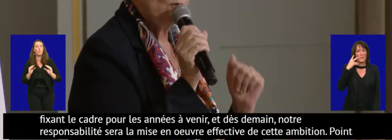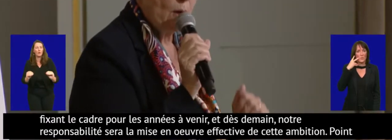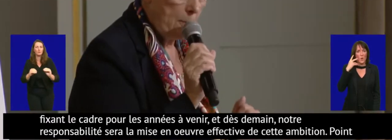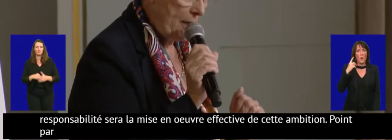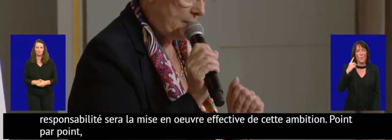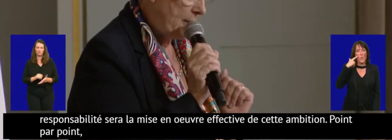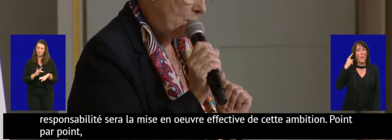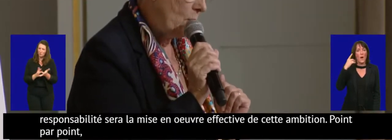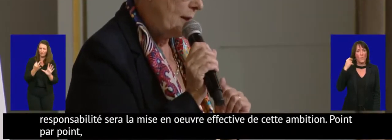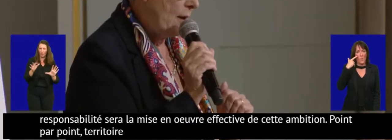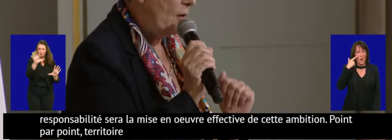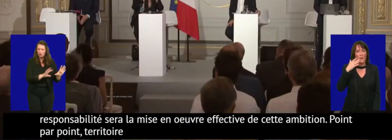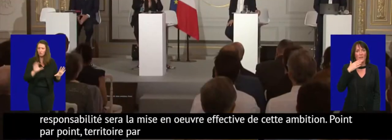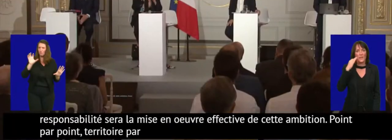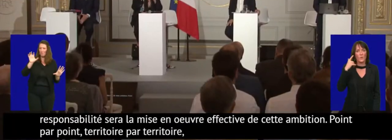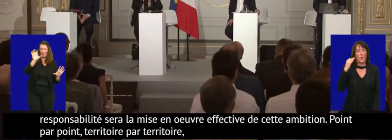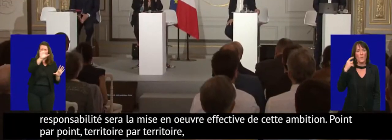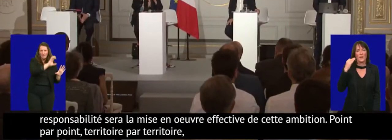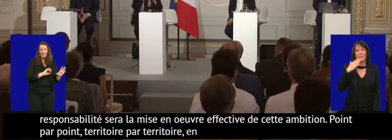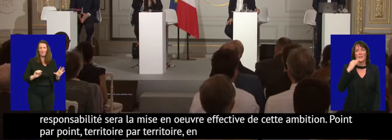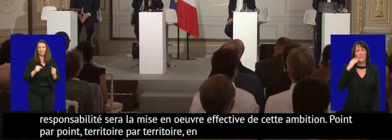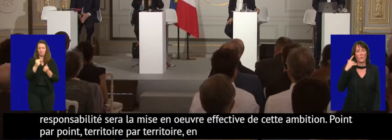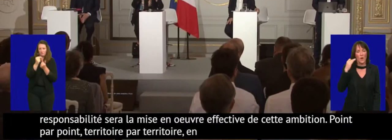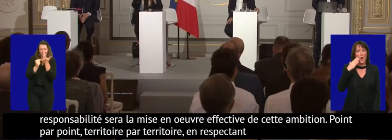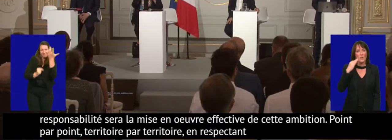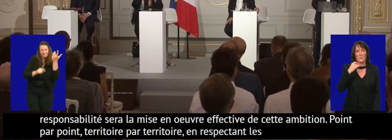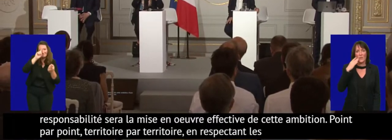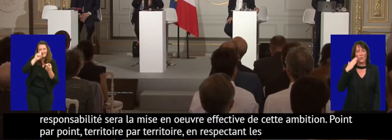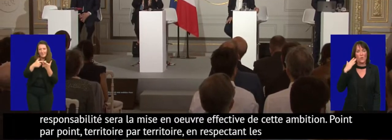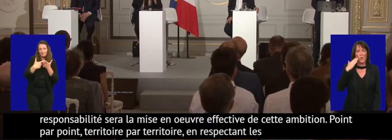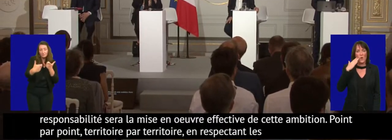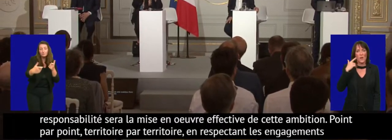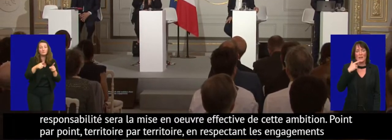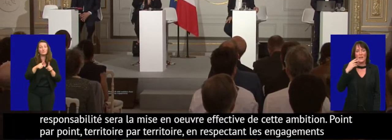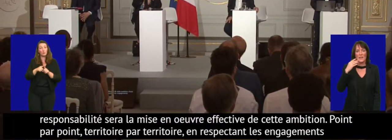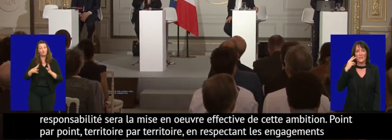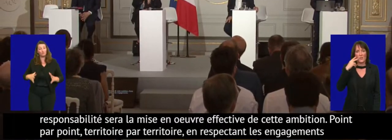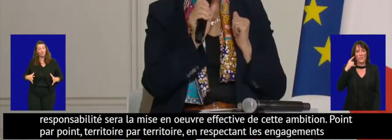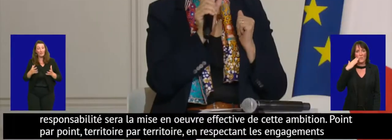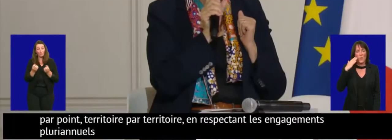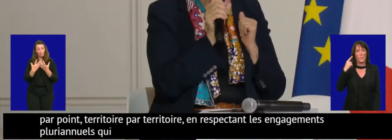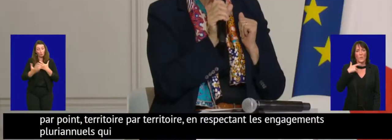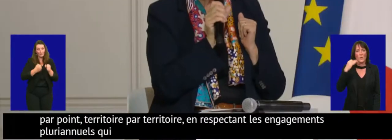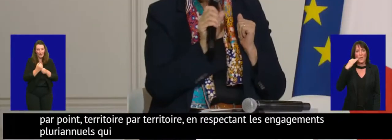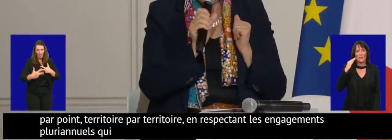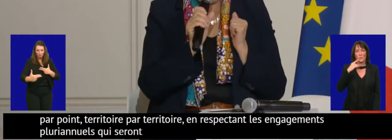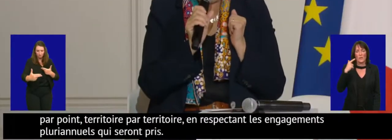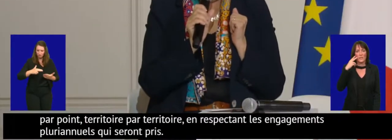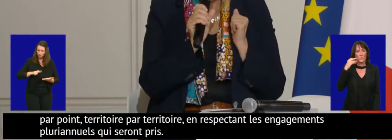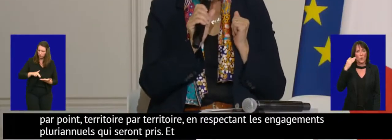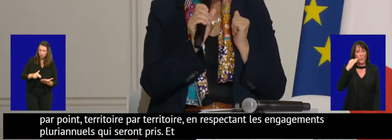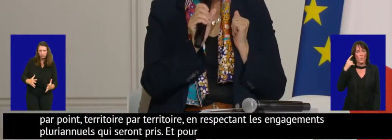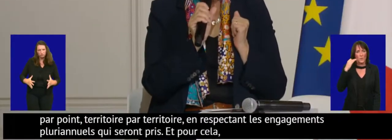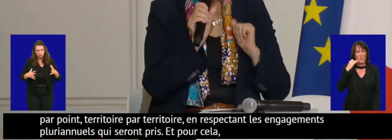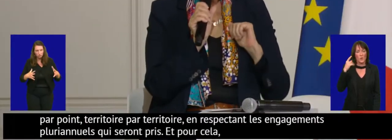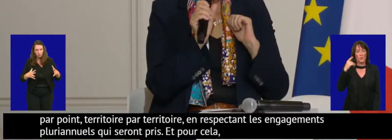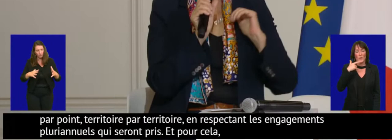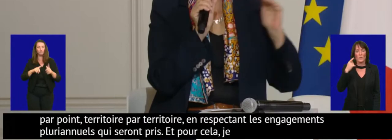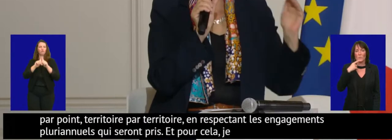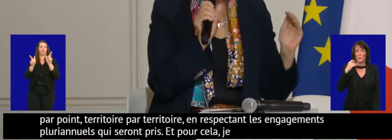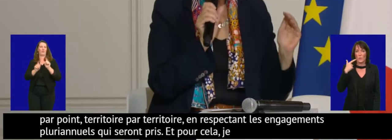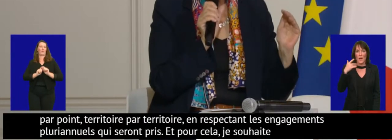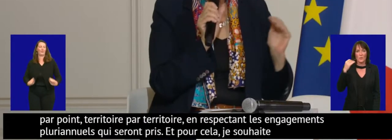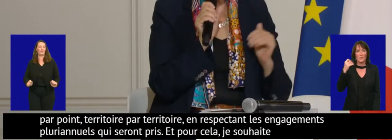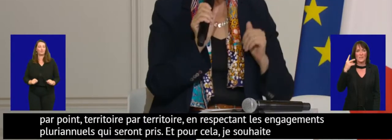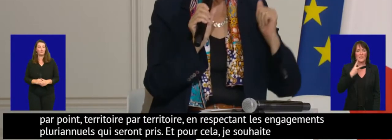territoire par territoire, en respectant les engagements pluriannuels qui seront pris. Et pour cela, je souhaite associer